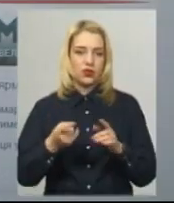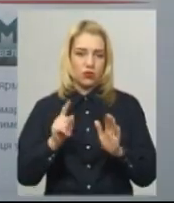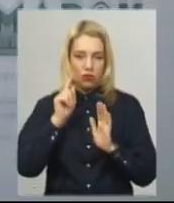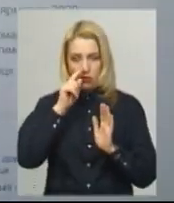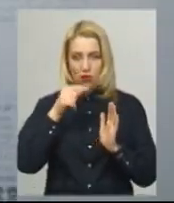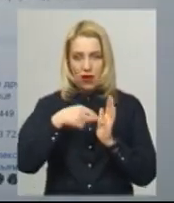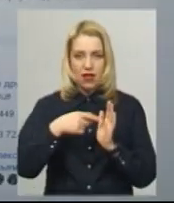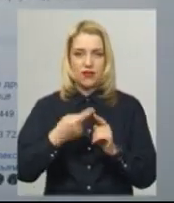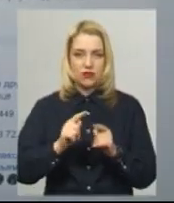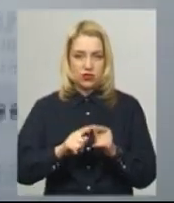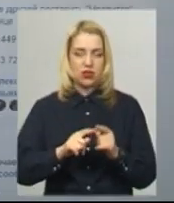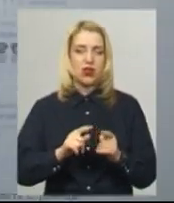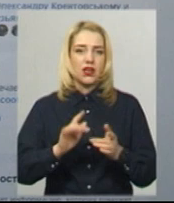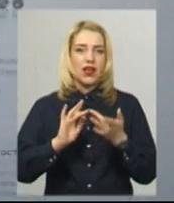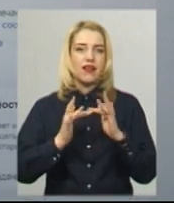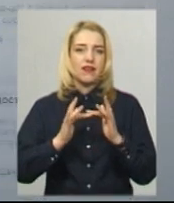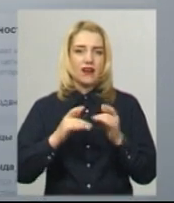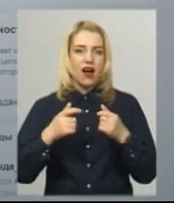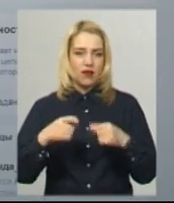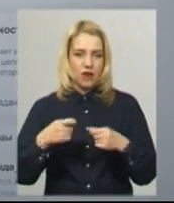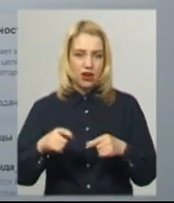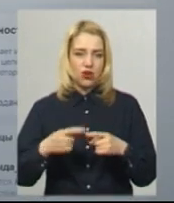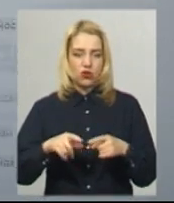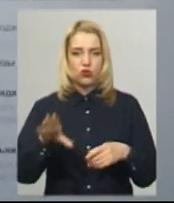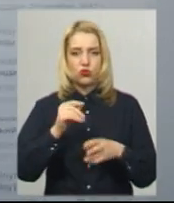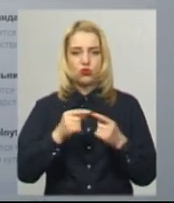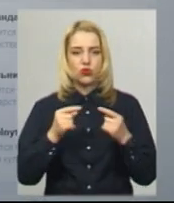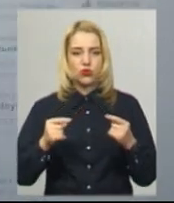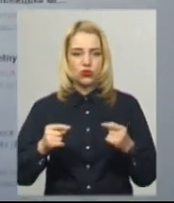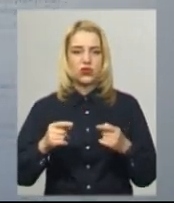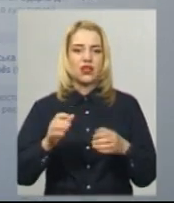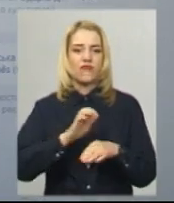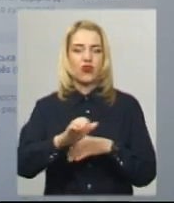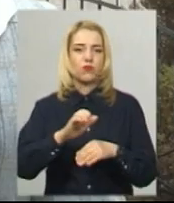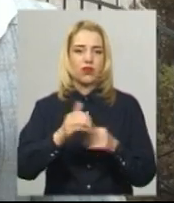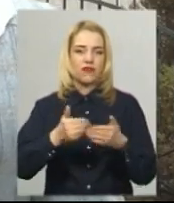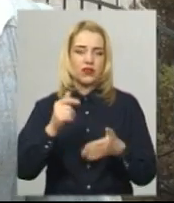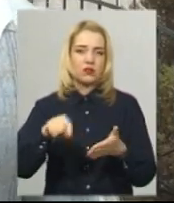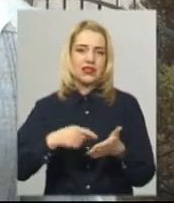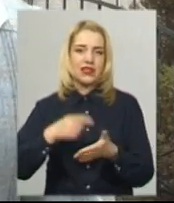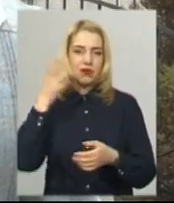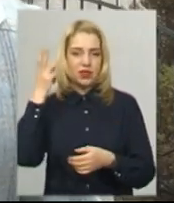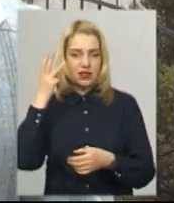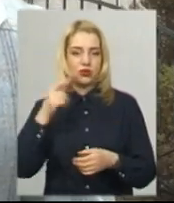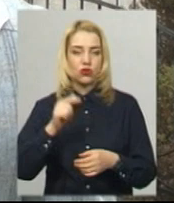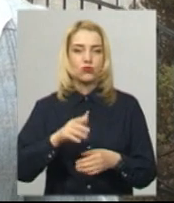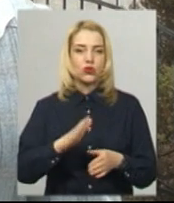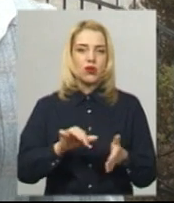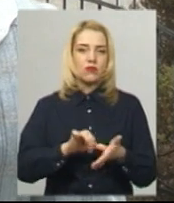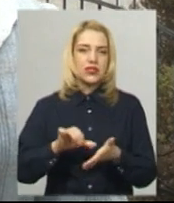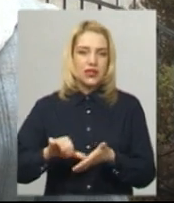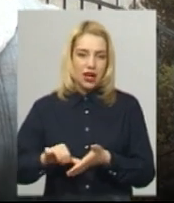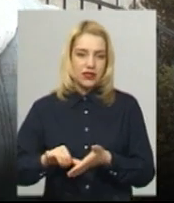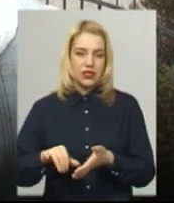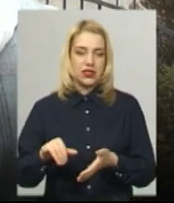Усю продукцію, котра є на Великодньому ярмарку, представляють виробники Хмельницького, додає Руслана Сідлецька. На ярмарку будуть представлені